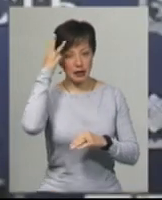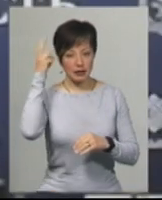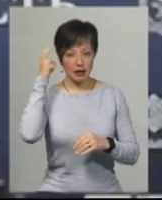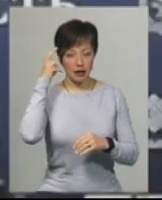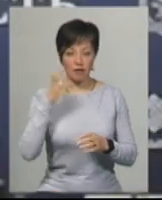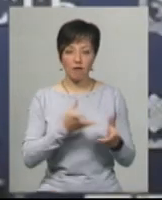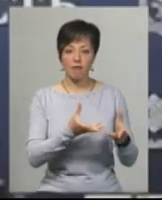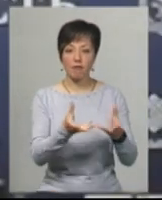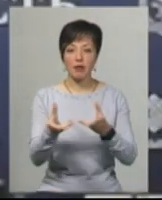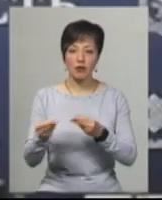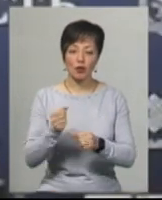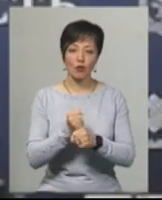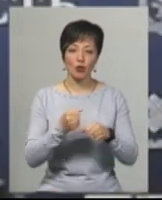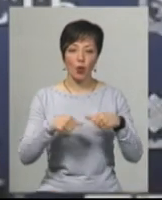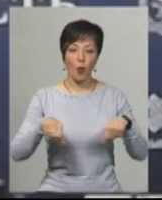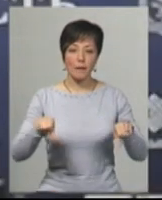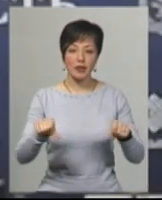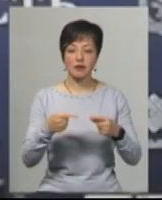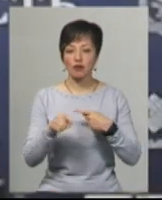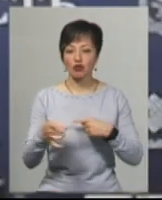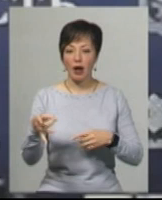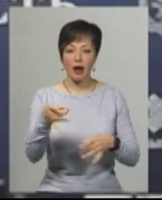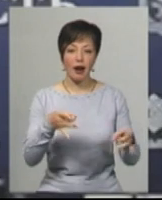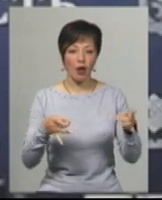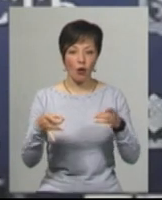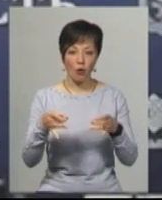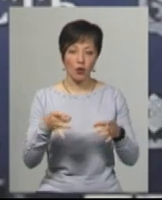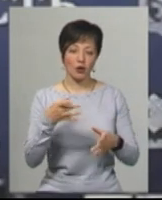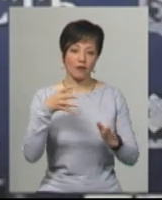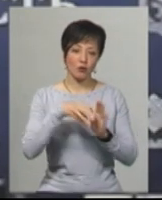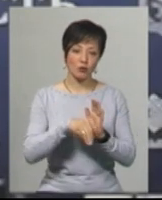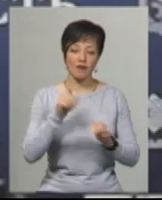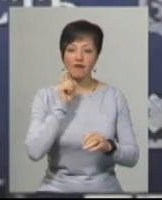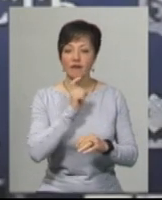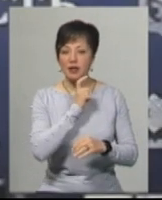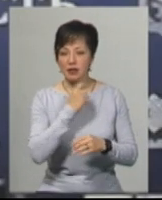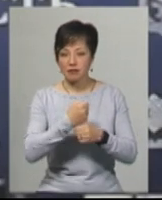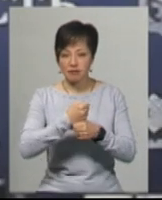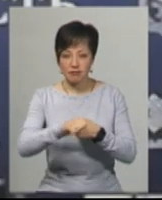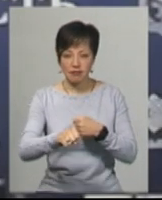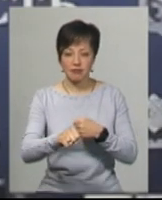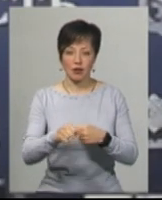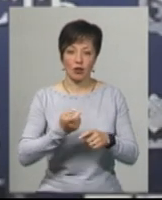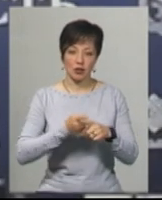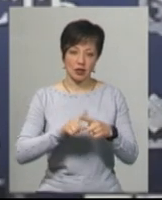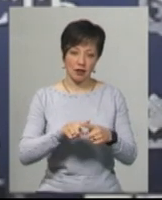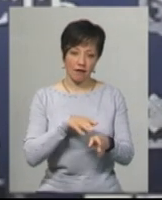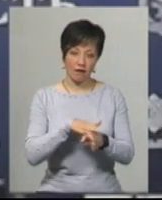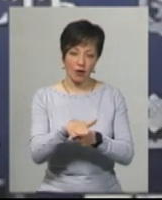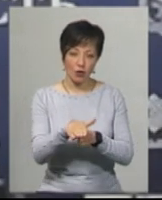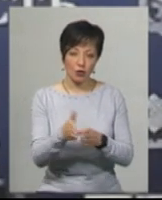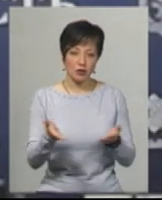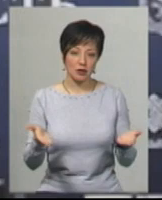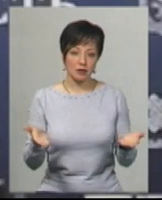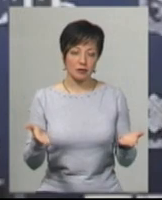Ми вплинути на роботу комісії, наприклад, в інших регіонах, в тому числі в Вінницькій, примусити їх цю роботу провести в плані